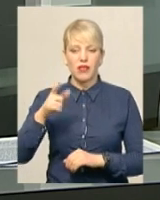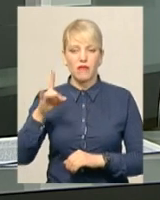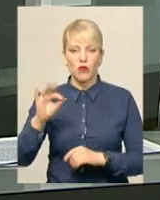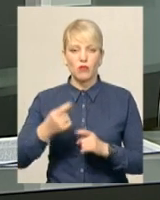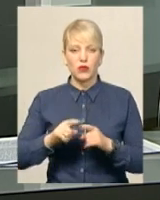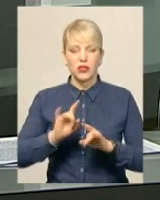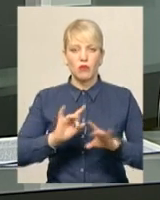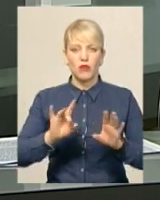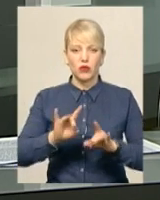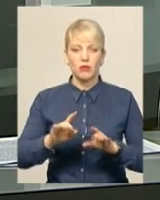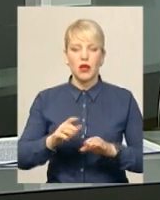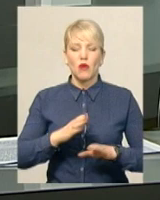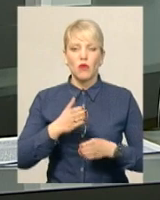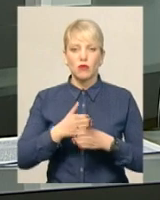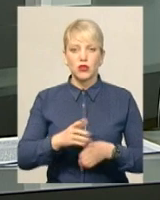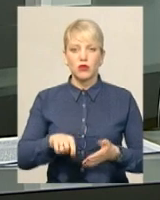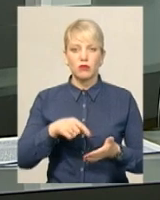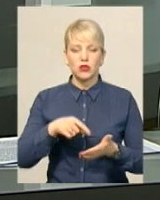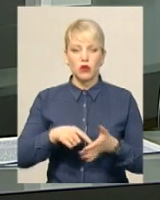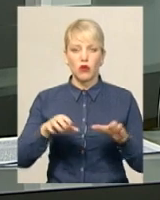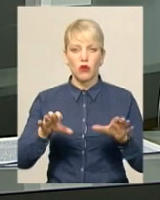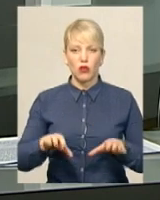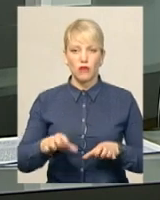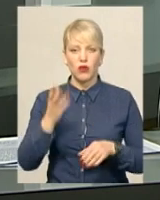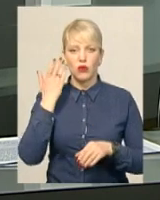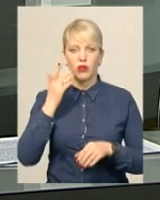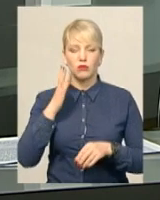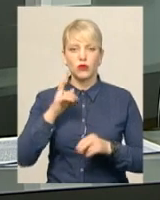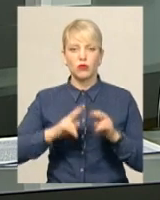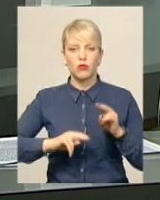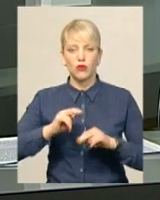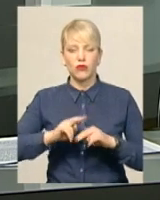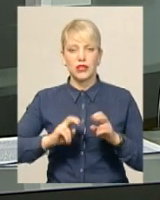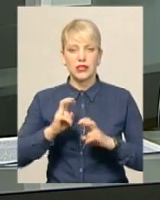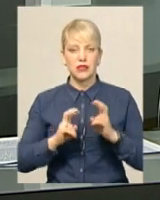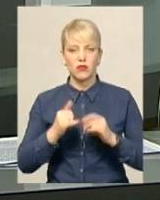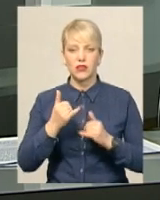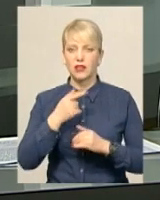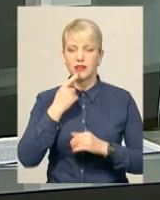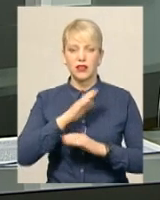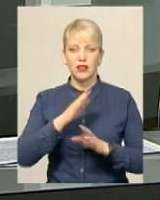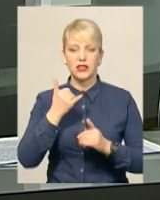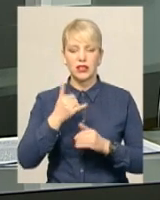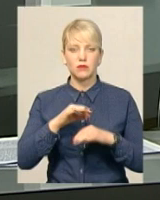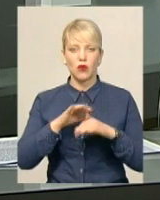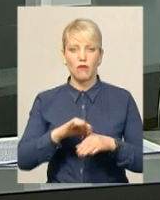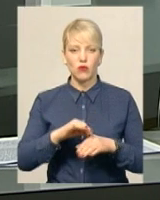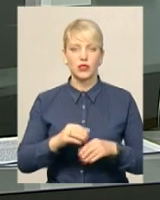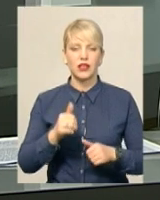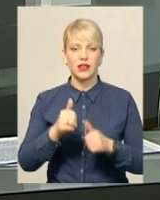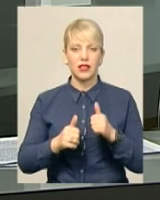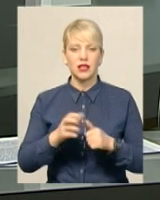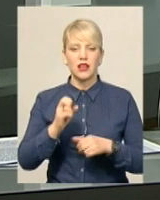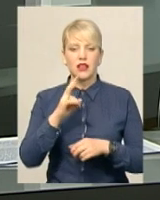голови Микола Ваврищук. Коли розпочнуть зводити завод, у мерії не кажуть, зараз проводять тендер на розробку техніко-економічного